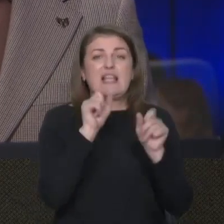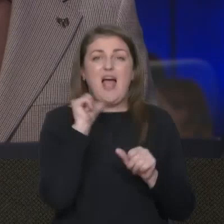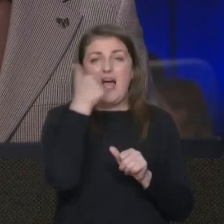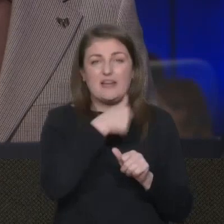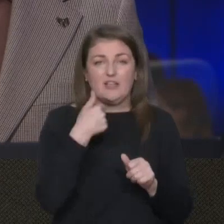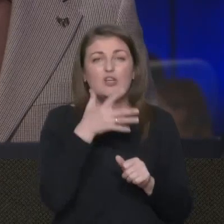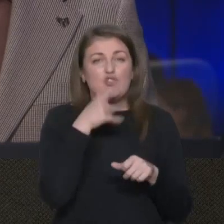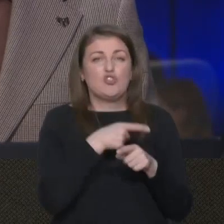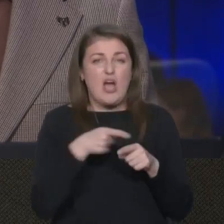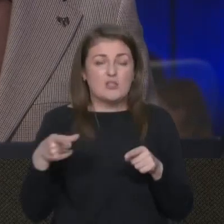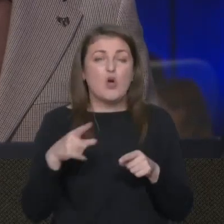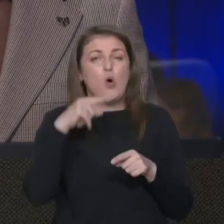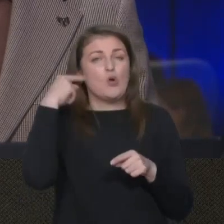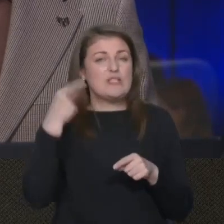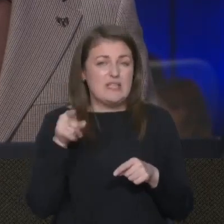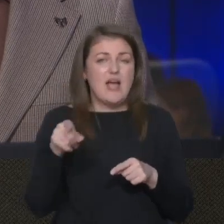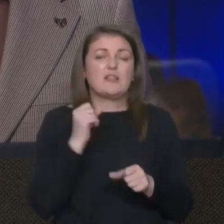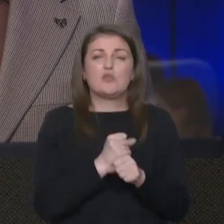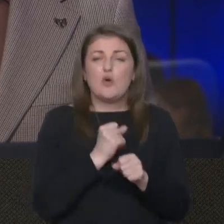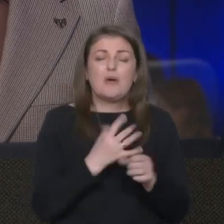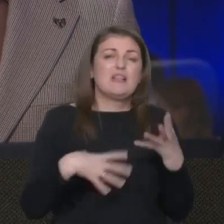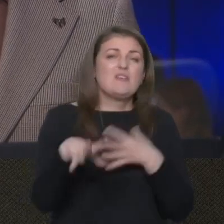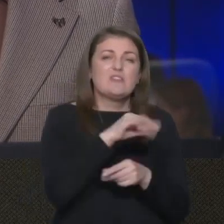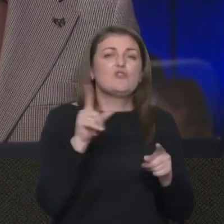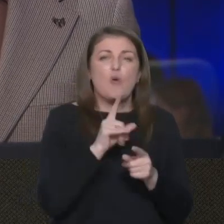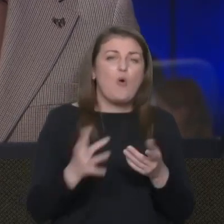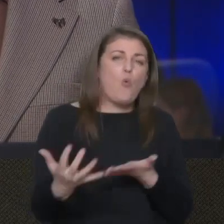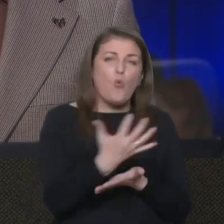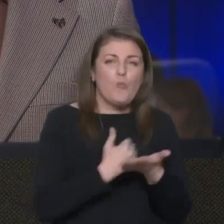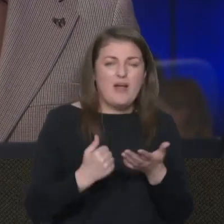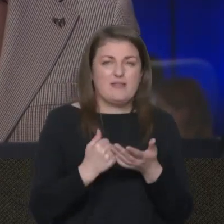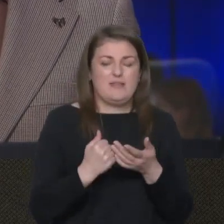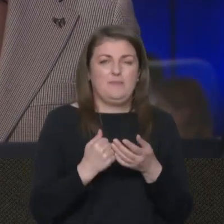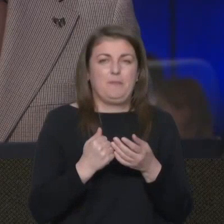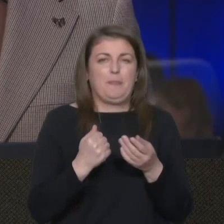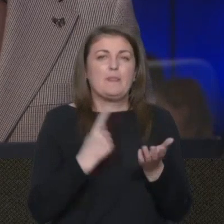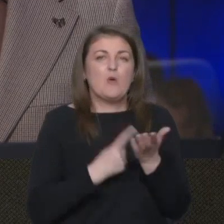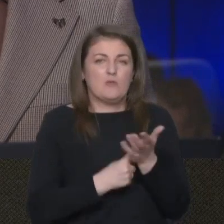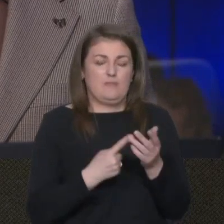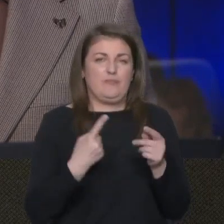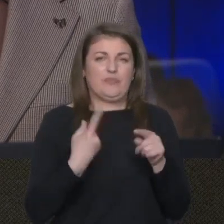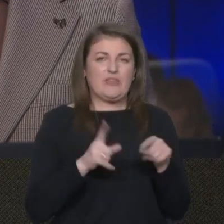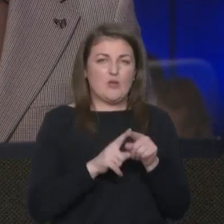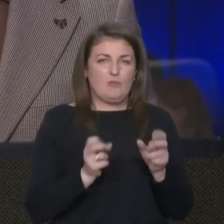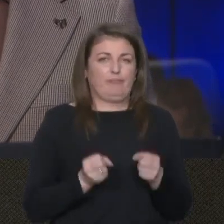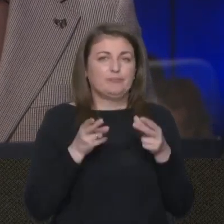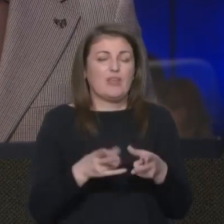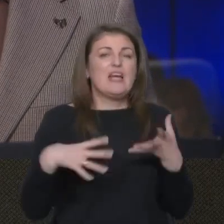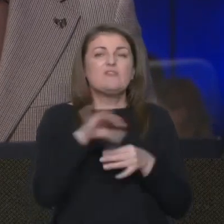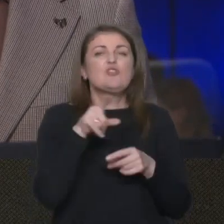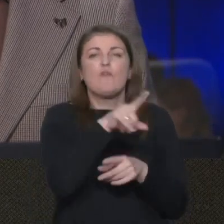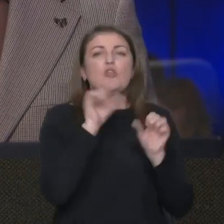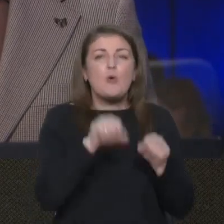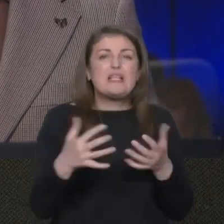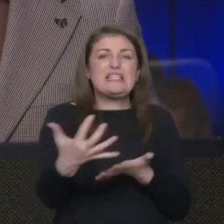часу росіяни зробили все, щоб прибрати сліди злочину. Тобто там все, що могли вони